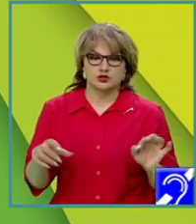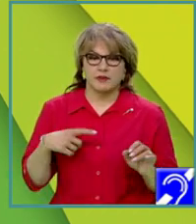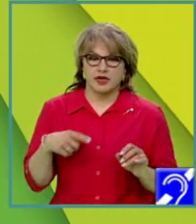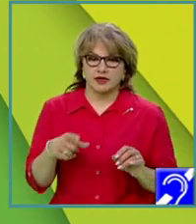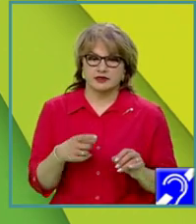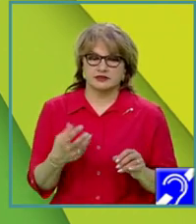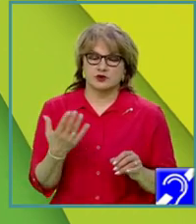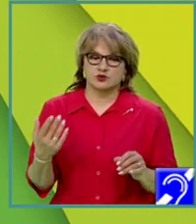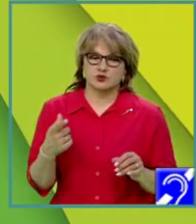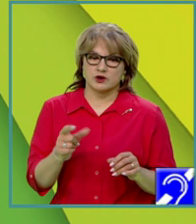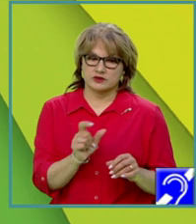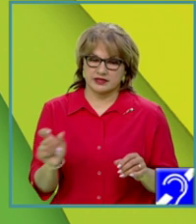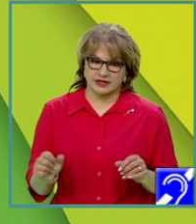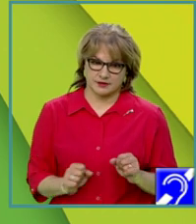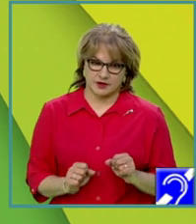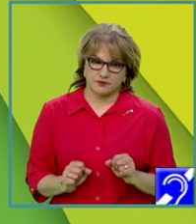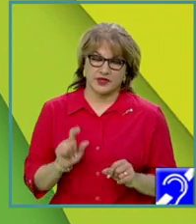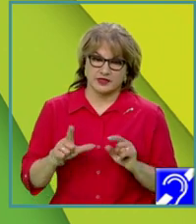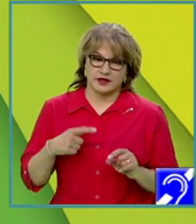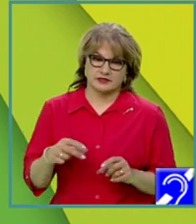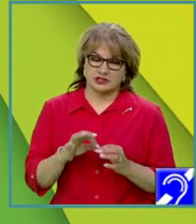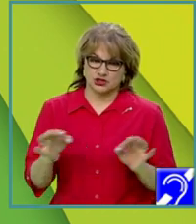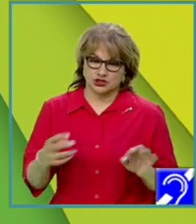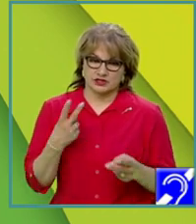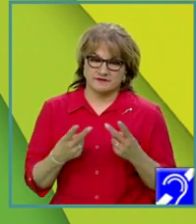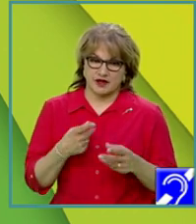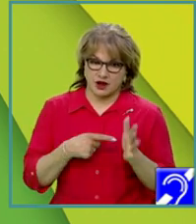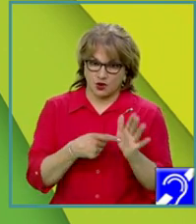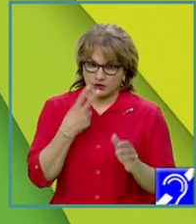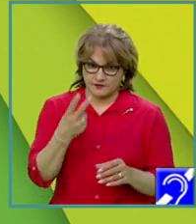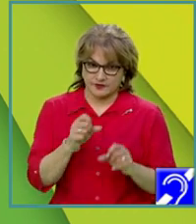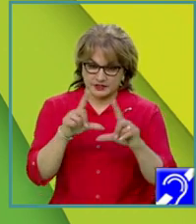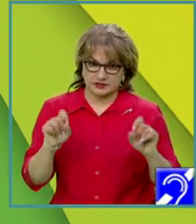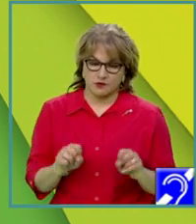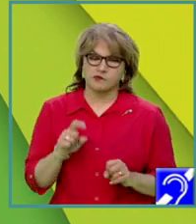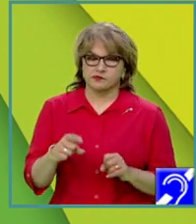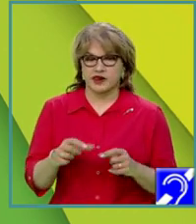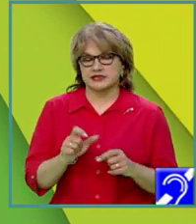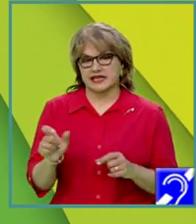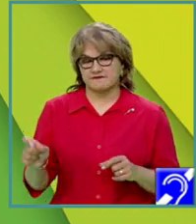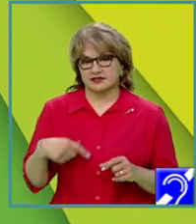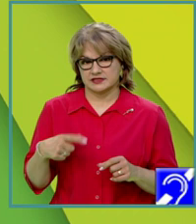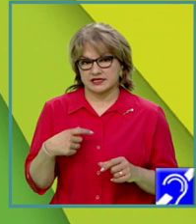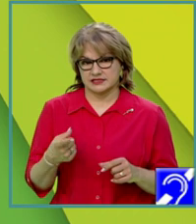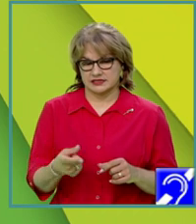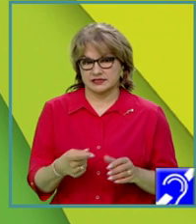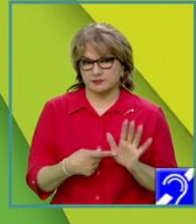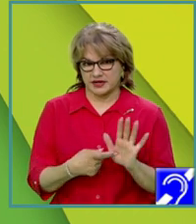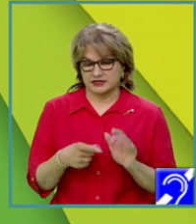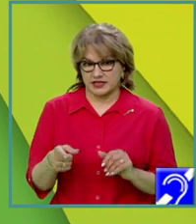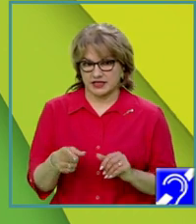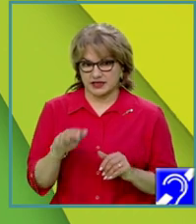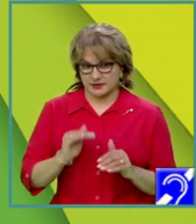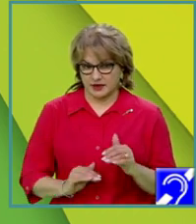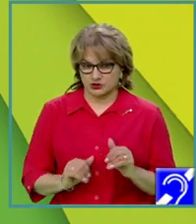termeni ai acestuia. Dacă avem șirul de valori din imagine, atunci secvențele uniforme de lungime maximală sunt cele prezentate